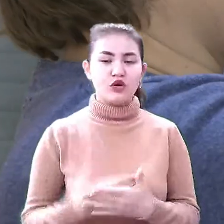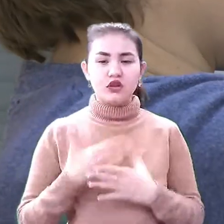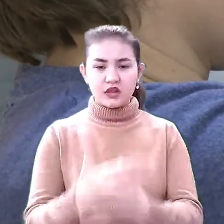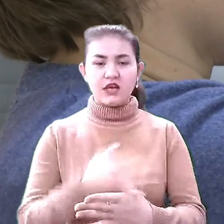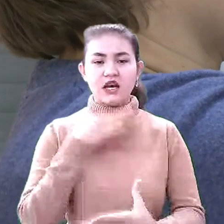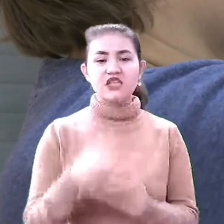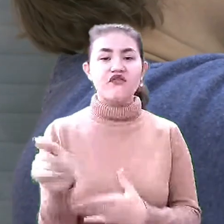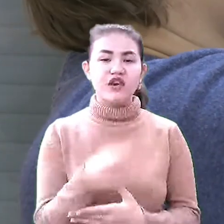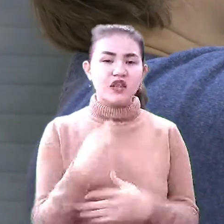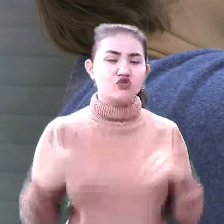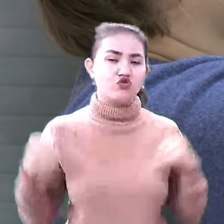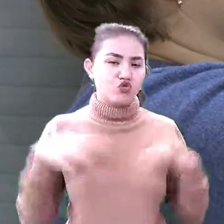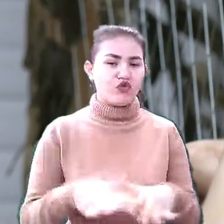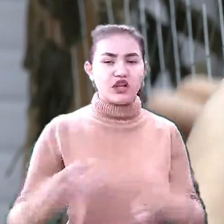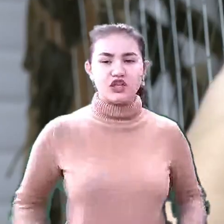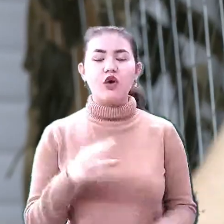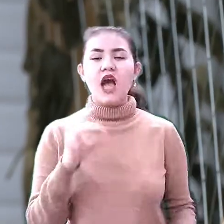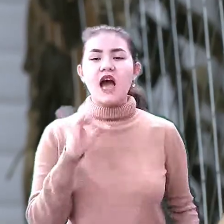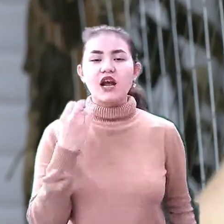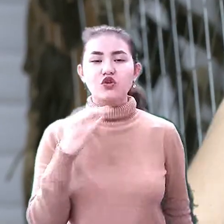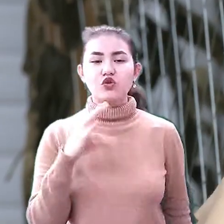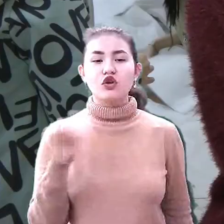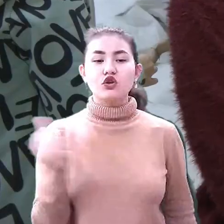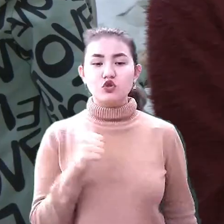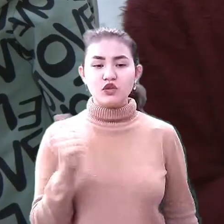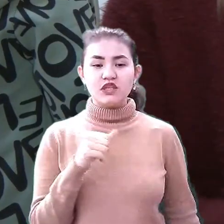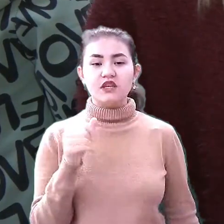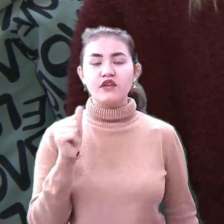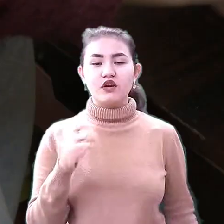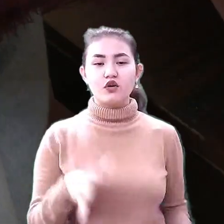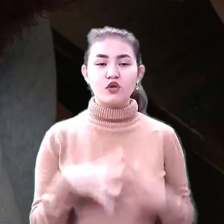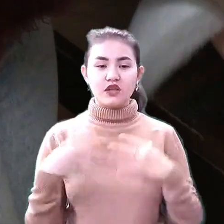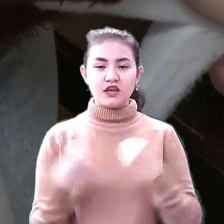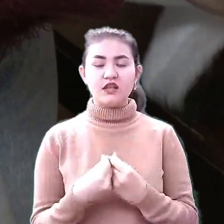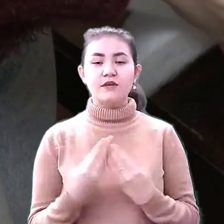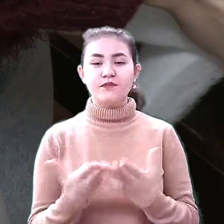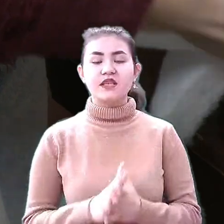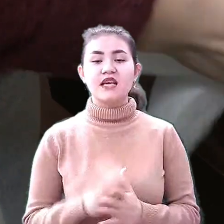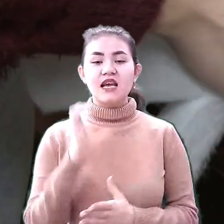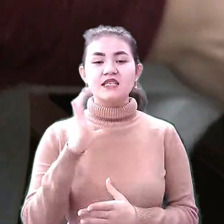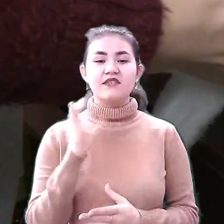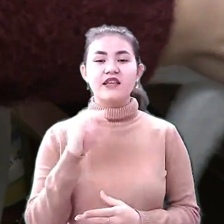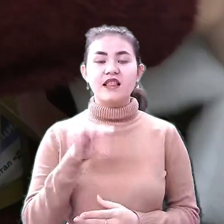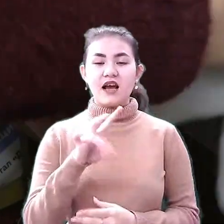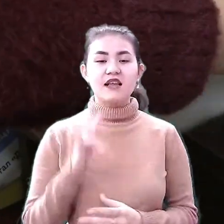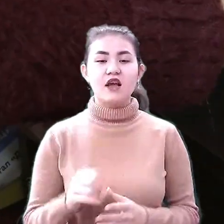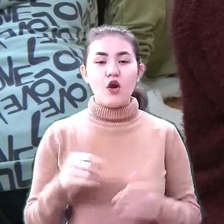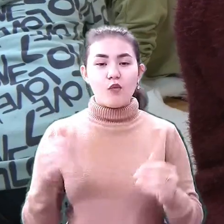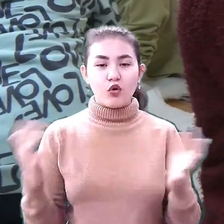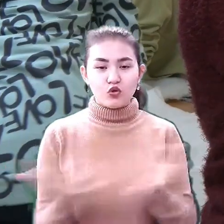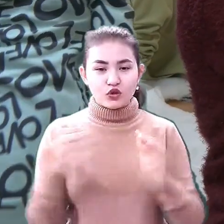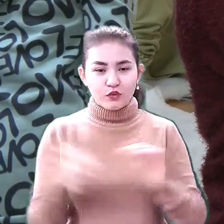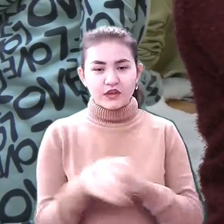тут згуртувала жителів кількох мікрорайонів, сусідів та родини. Світлана та Татаміла Ковдер і подушка набувають